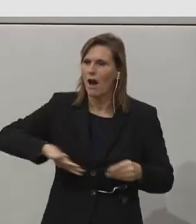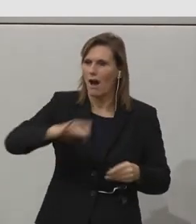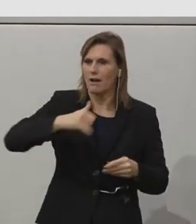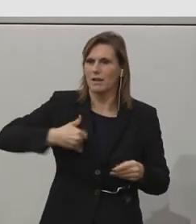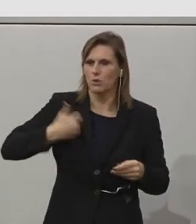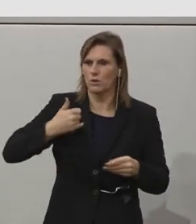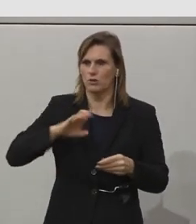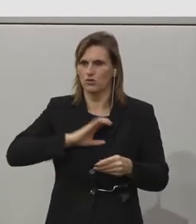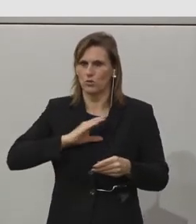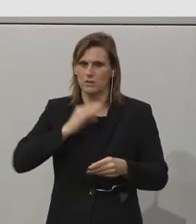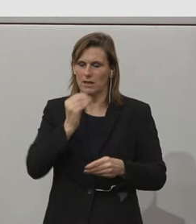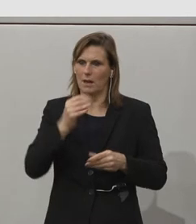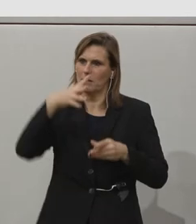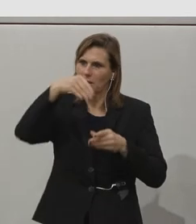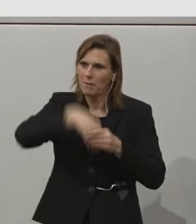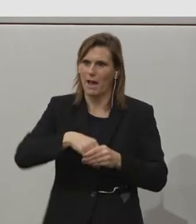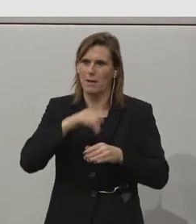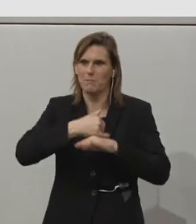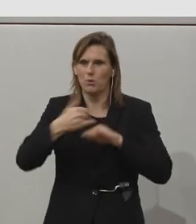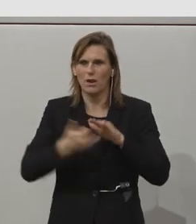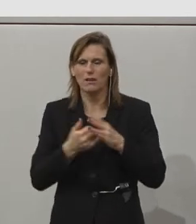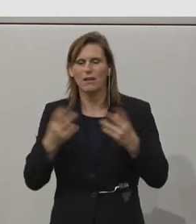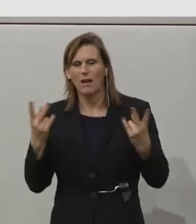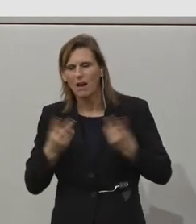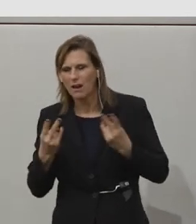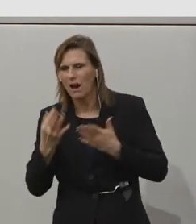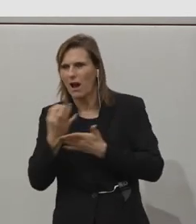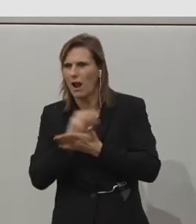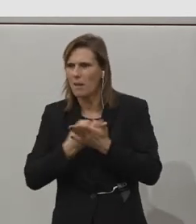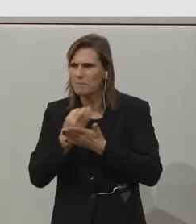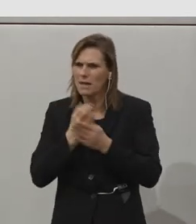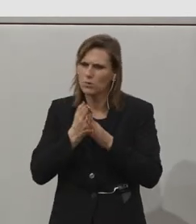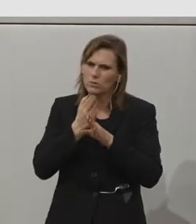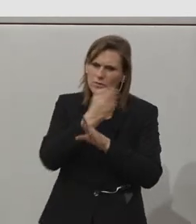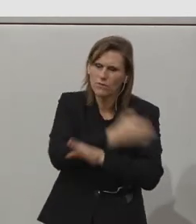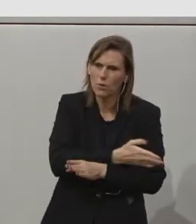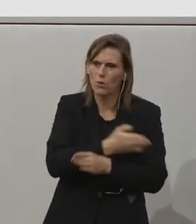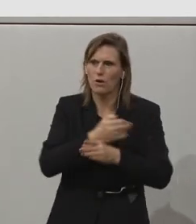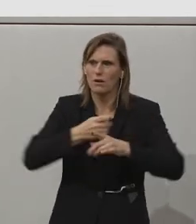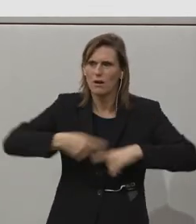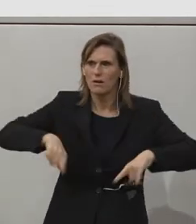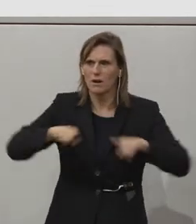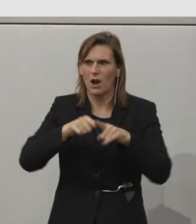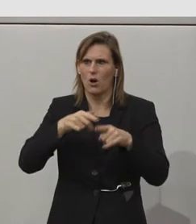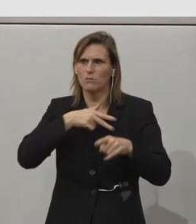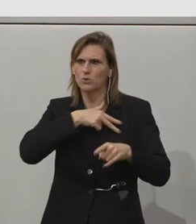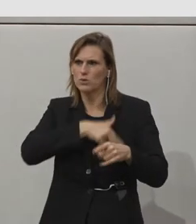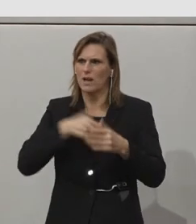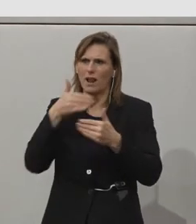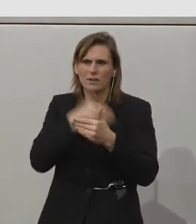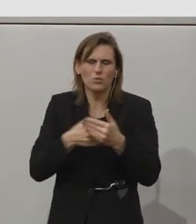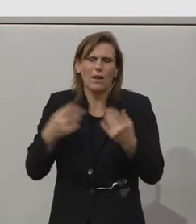Projekt teilzunehmen, egal welcher bildungstechnischer, welcher räumlicher oder welcher sozialer Hintergrund ist.